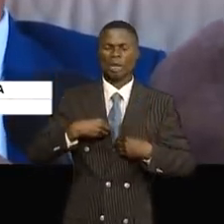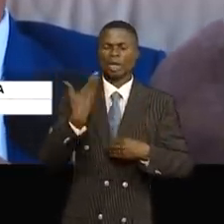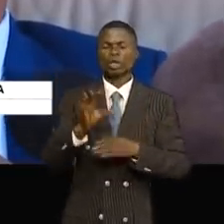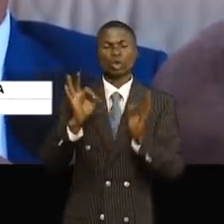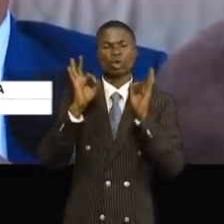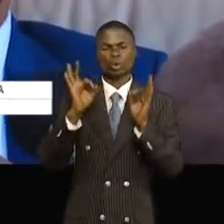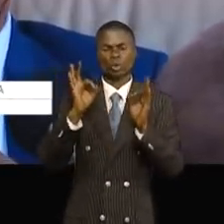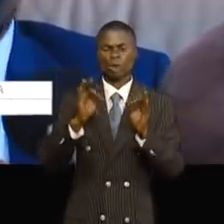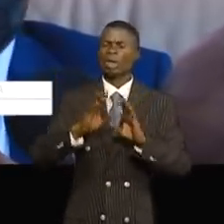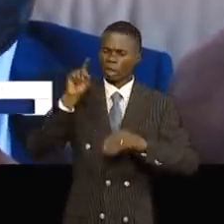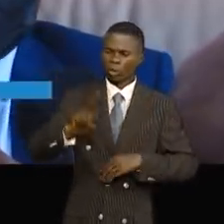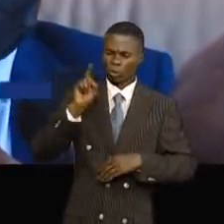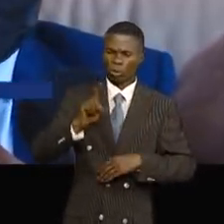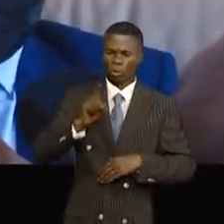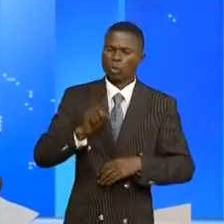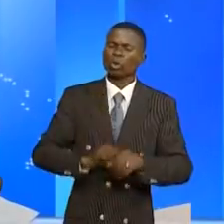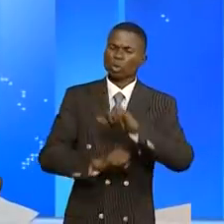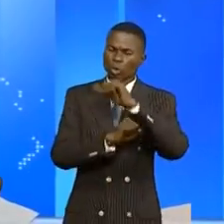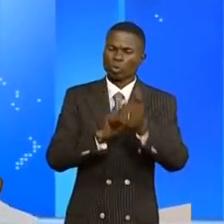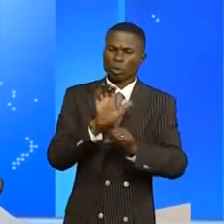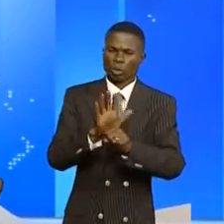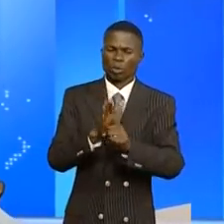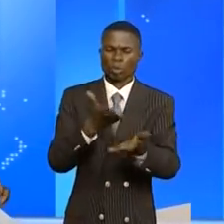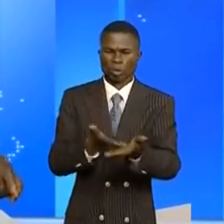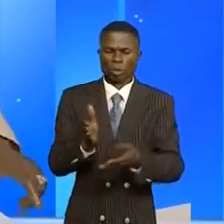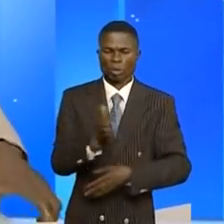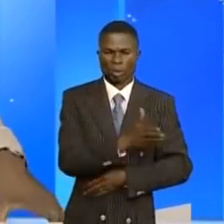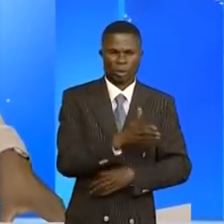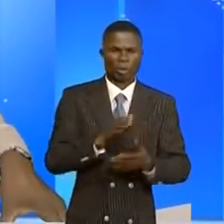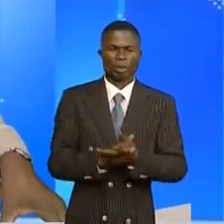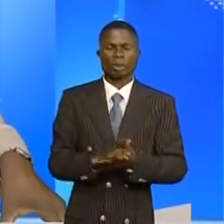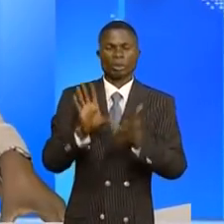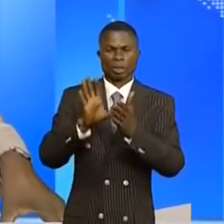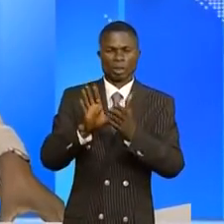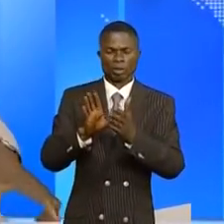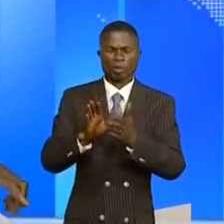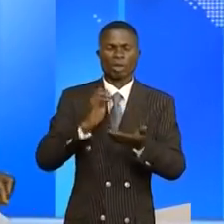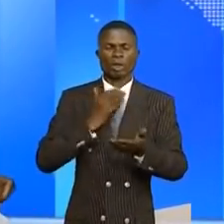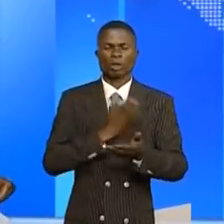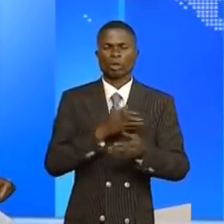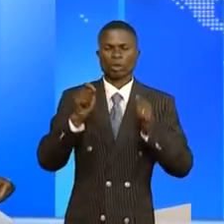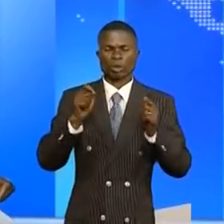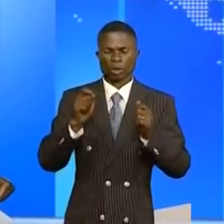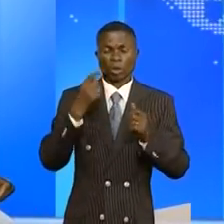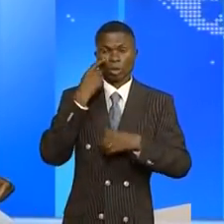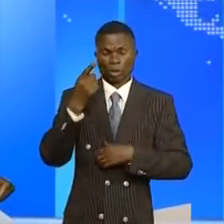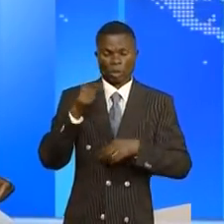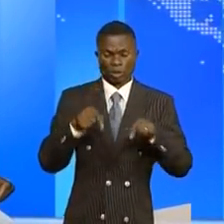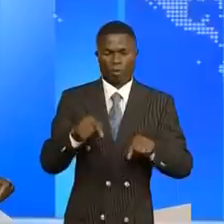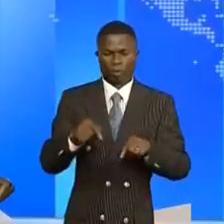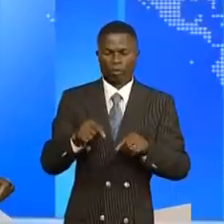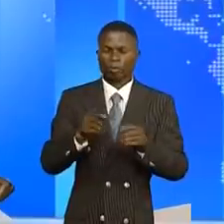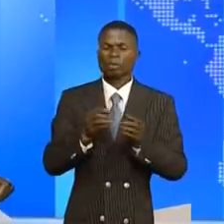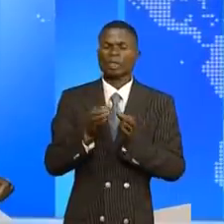et qui mérite d'être dupliqué. C'était des propos recueillis par Edith Chala. À suivre, juste après ce journal, l